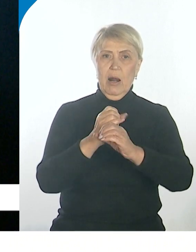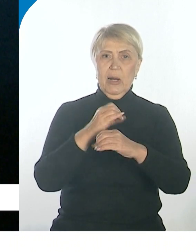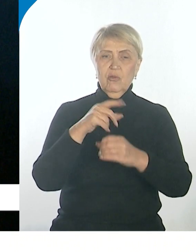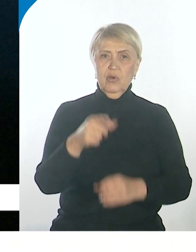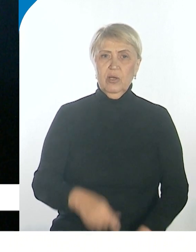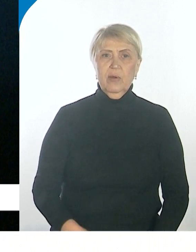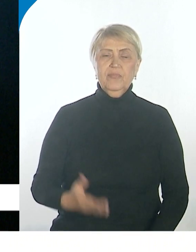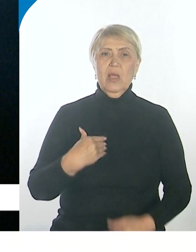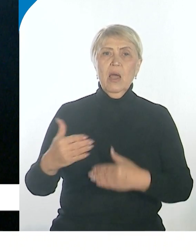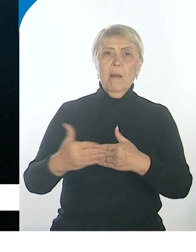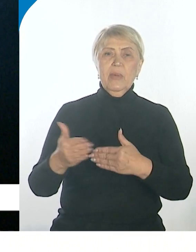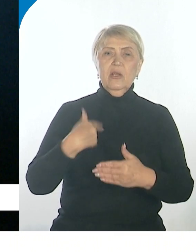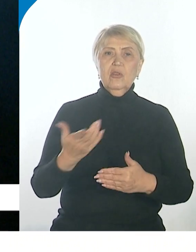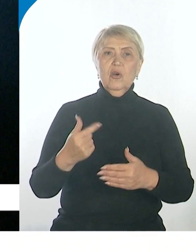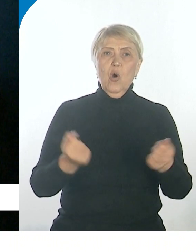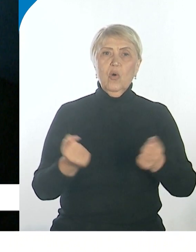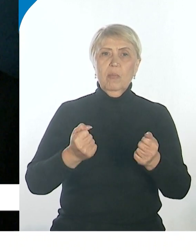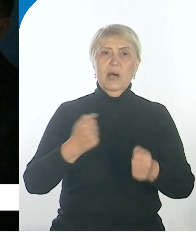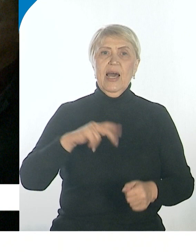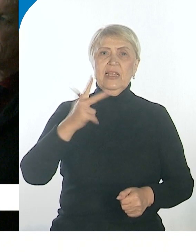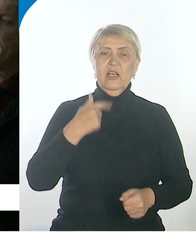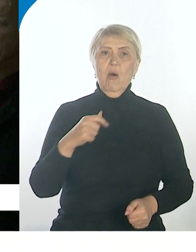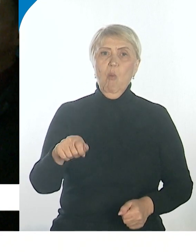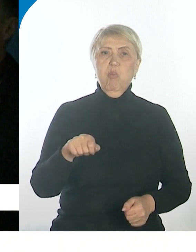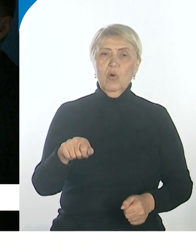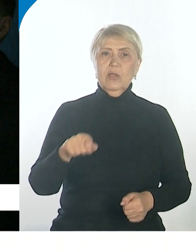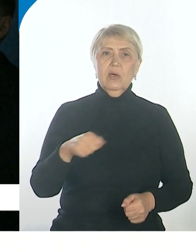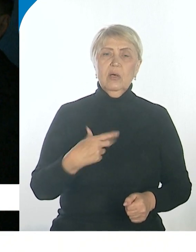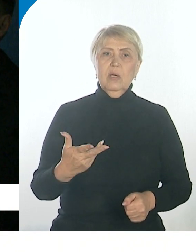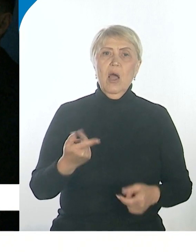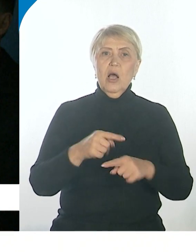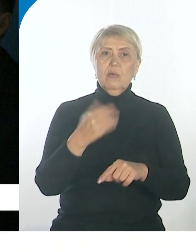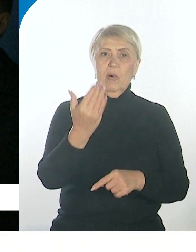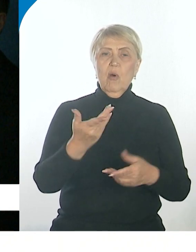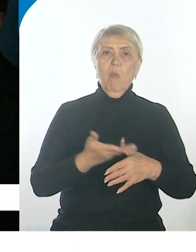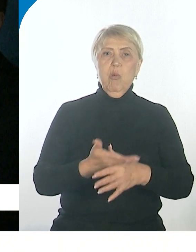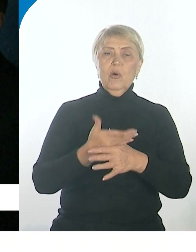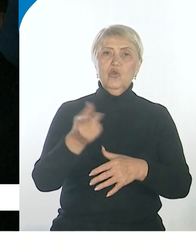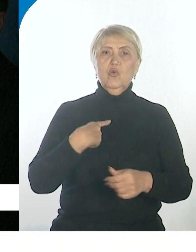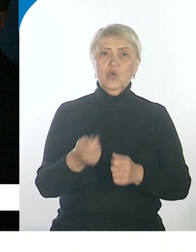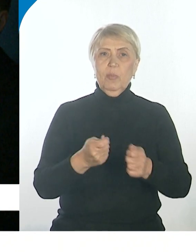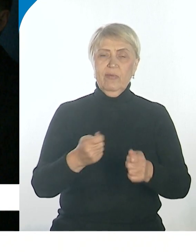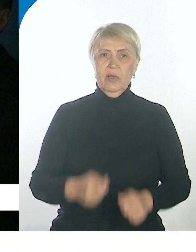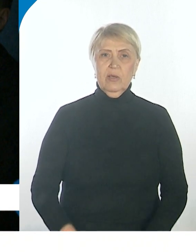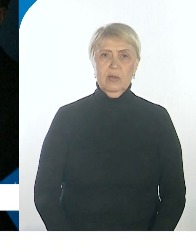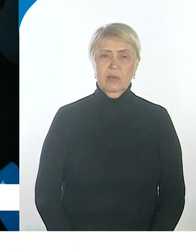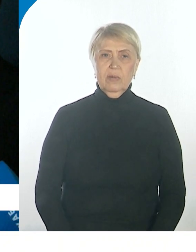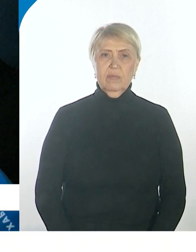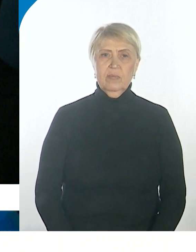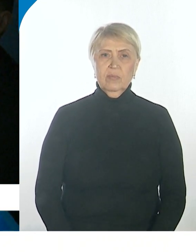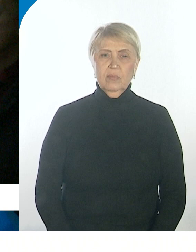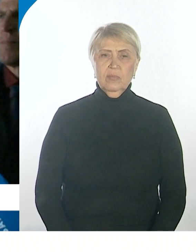три пульта, с помощью которых он управляет судном. У него есть аксиометр, есть